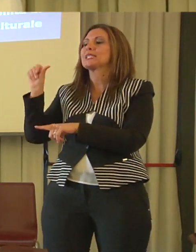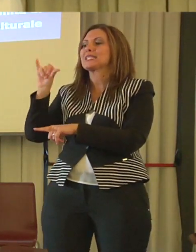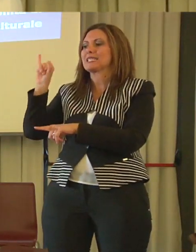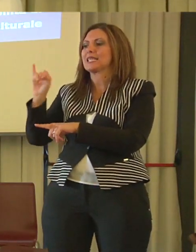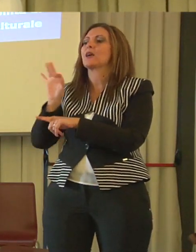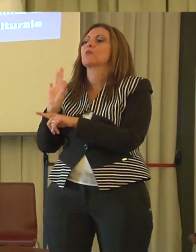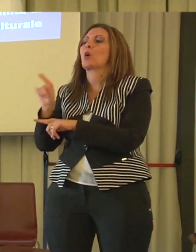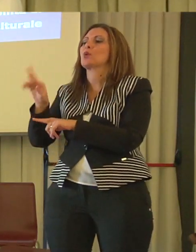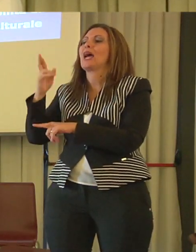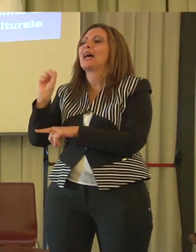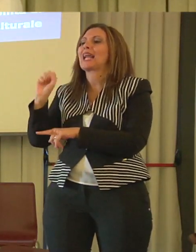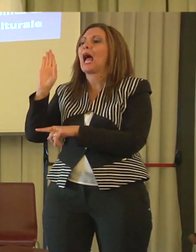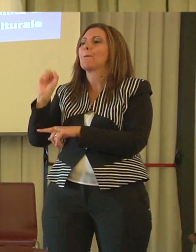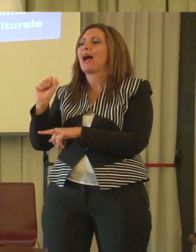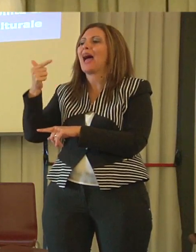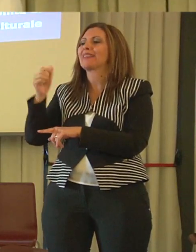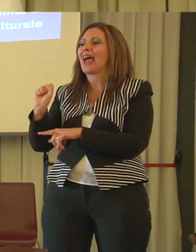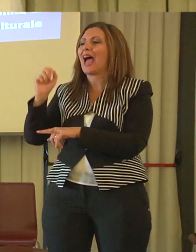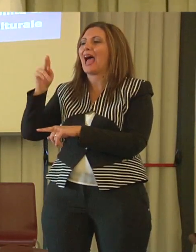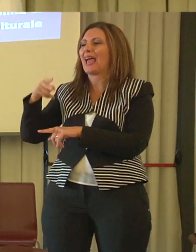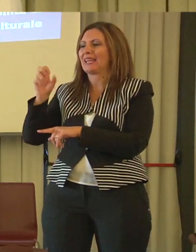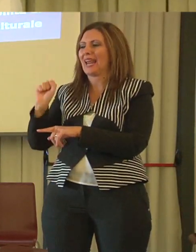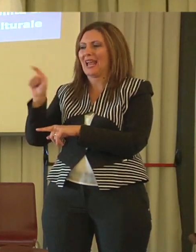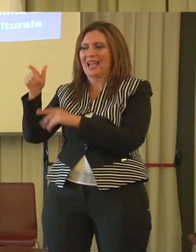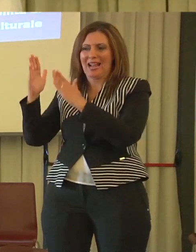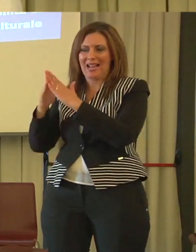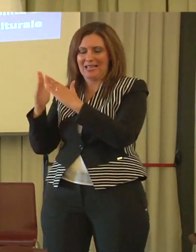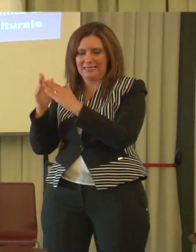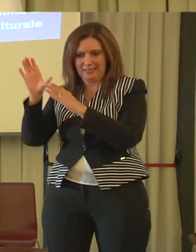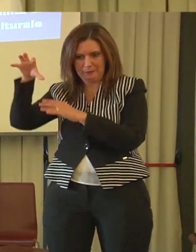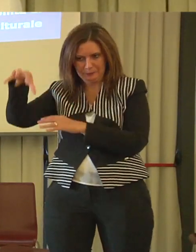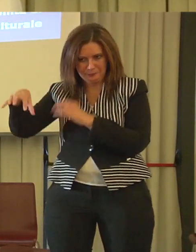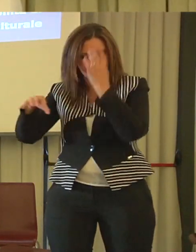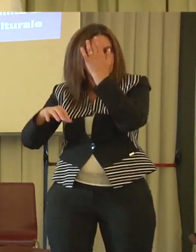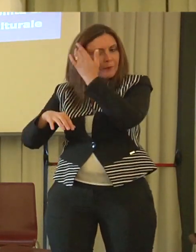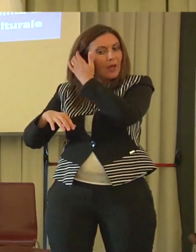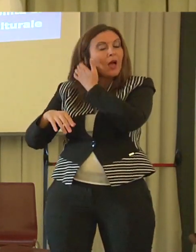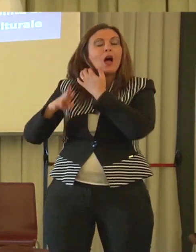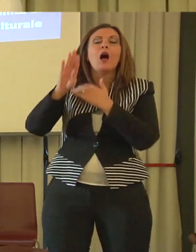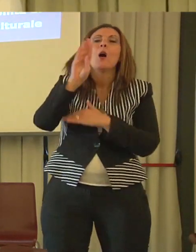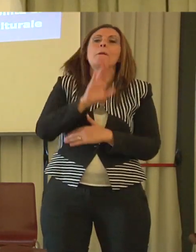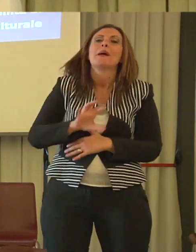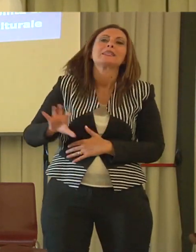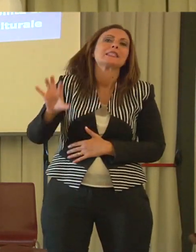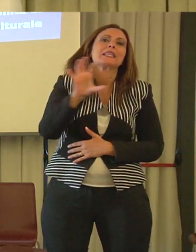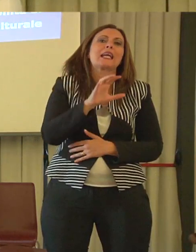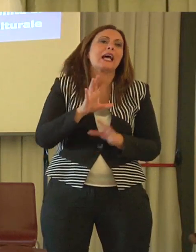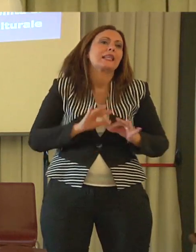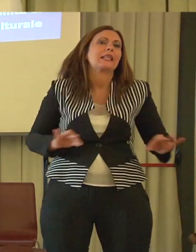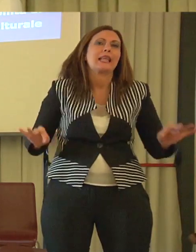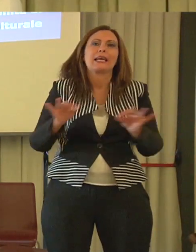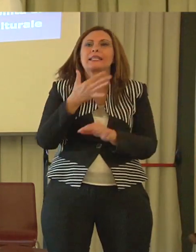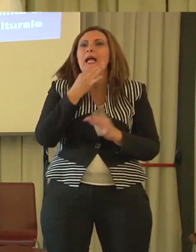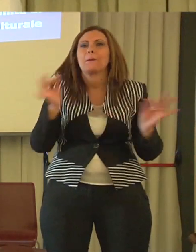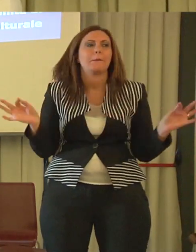soprattutto a voi che per la prima volta siete venuti in Basilicata, vedete la Basilicata è una terra straordinaria, perché ovunque si